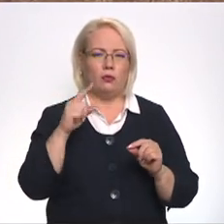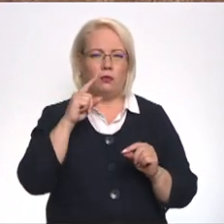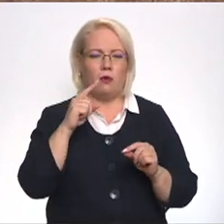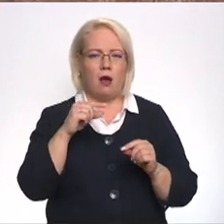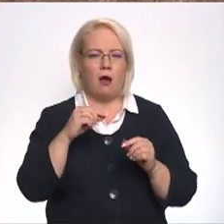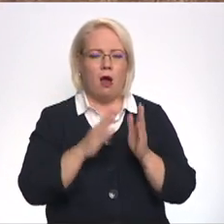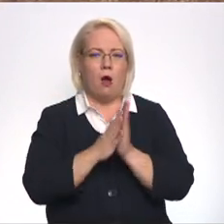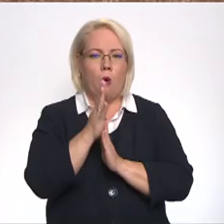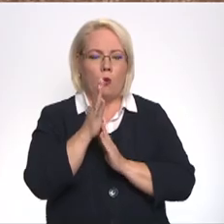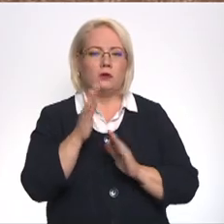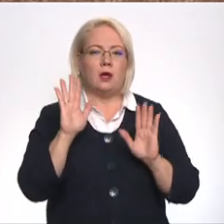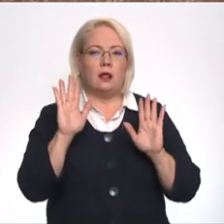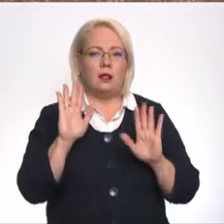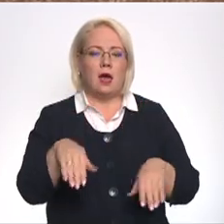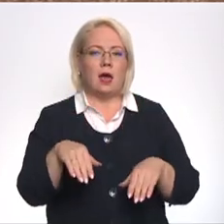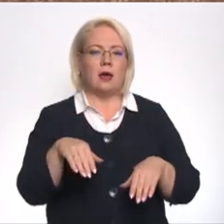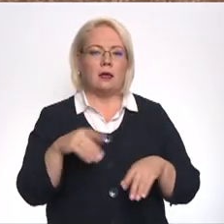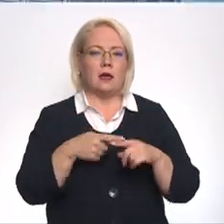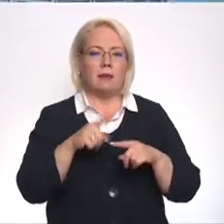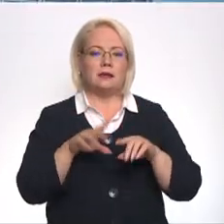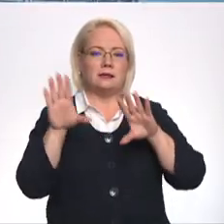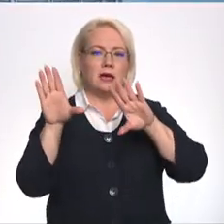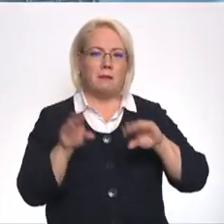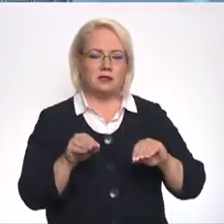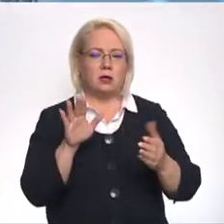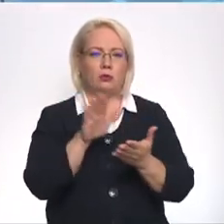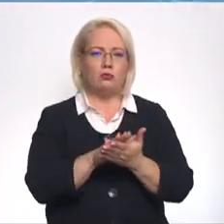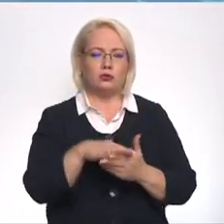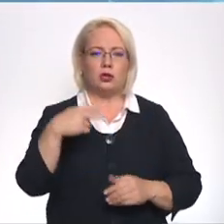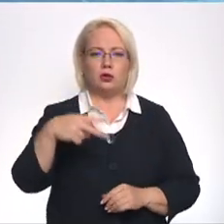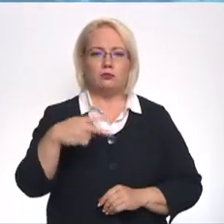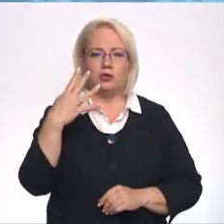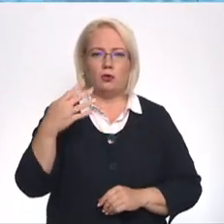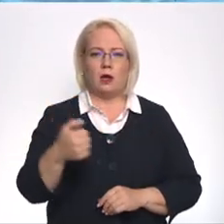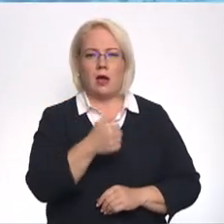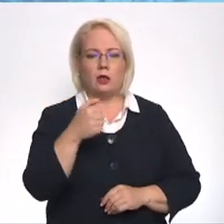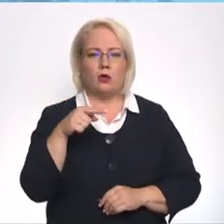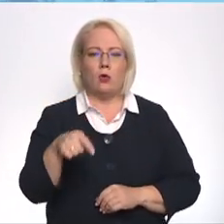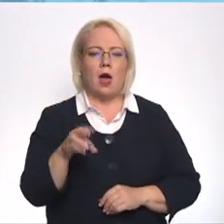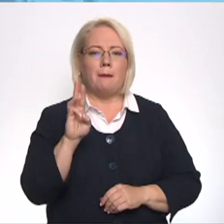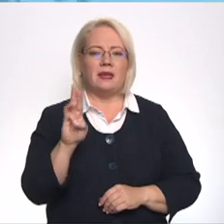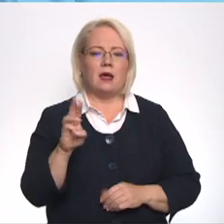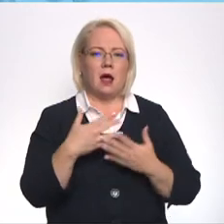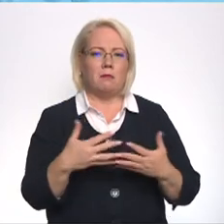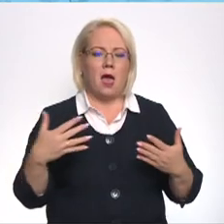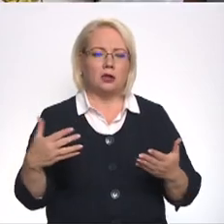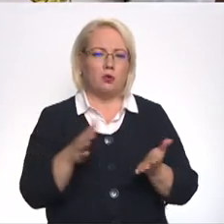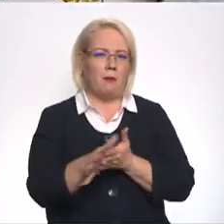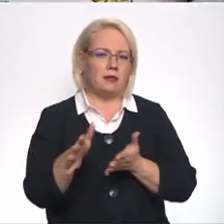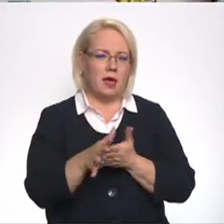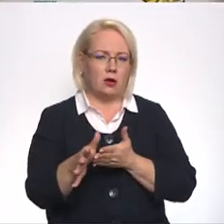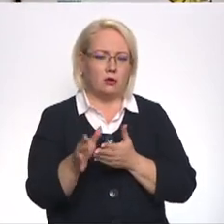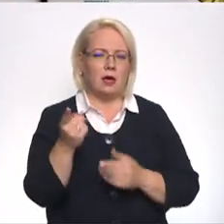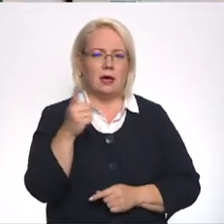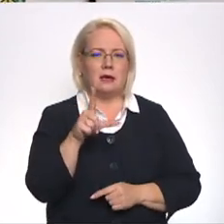lai samazinātu attiecībā uz 24. gadu jaušo mineralmēslu patēriņu, respektīvi